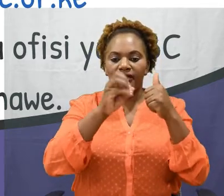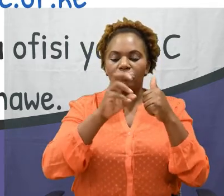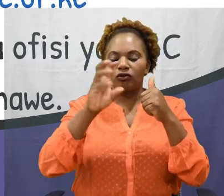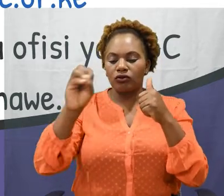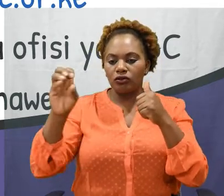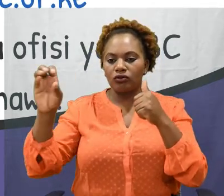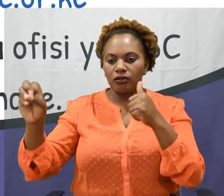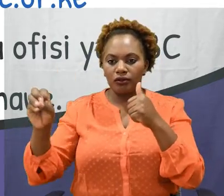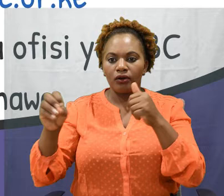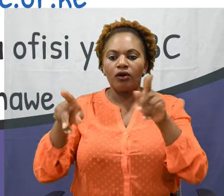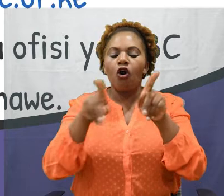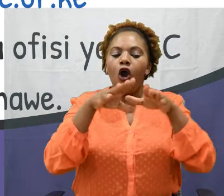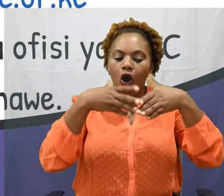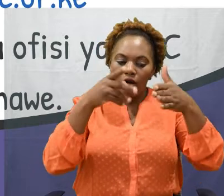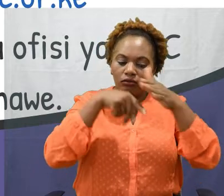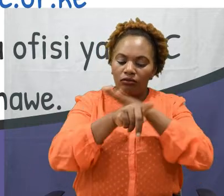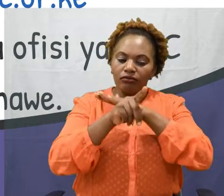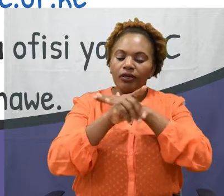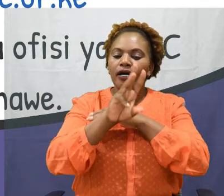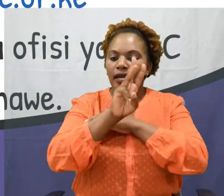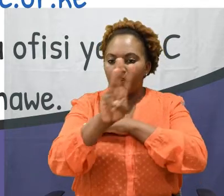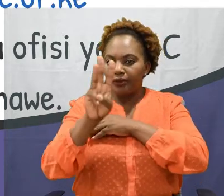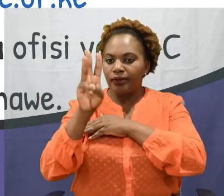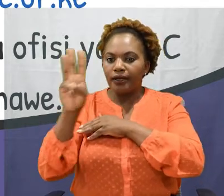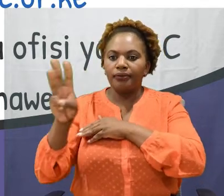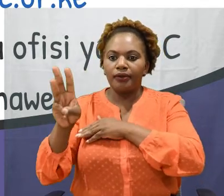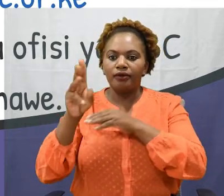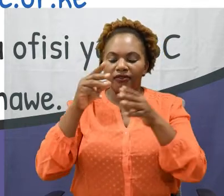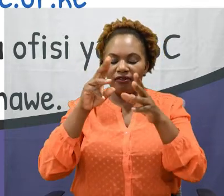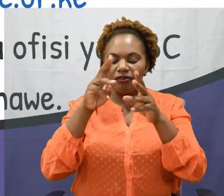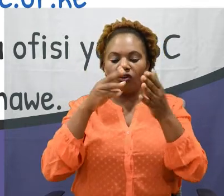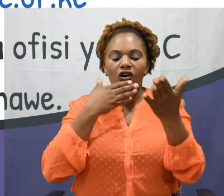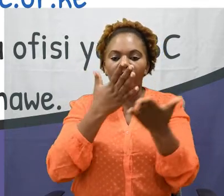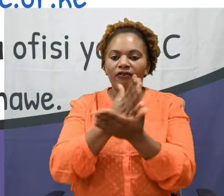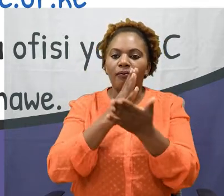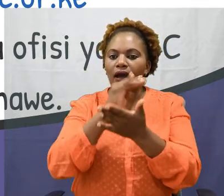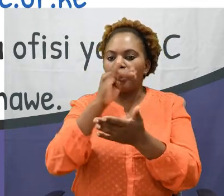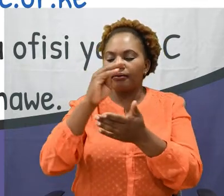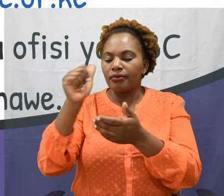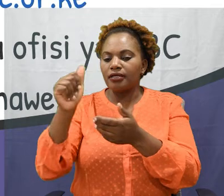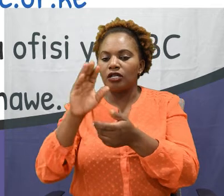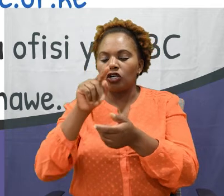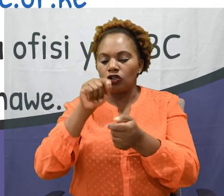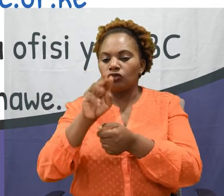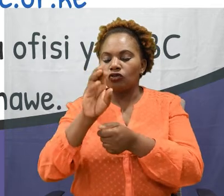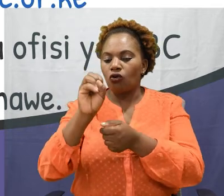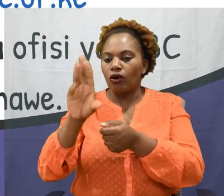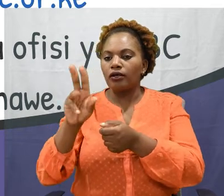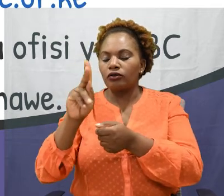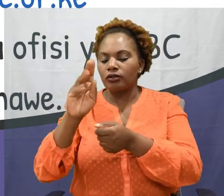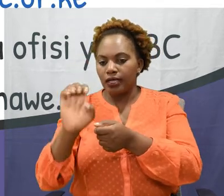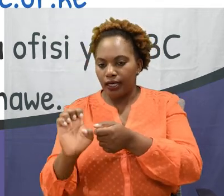32, 6, 2, 1, 5, 3, 2, alamayareli, mwakelifu mwaja, miakenda, 93 Ama tembelea